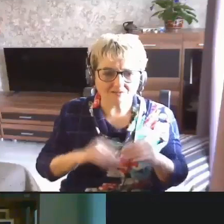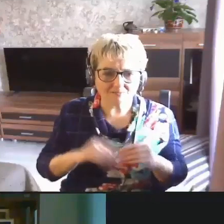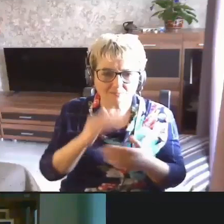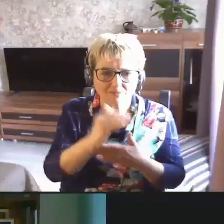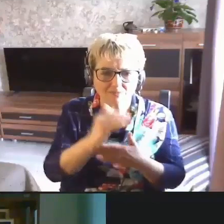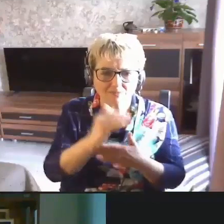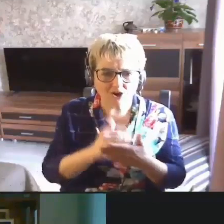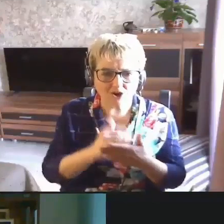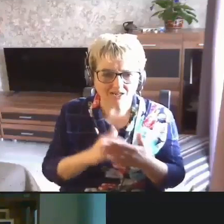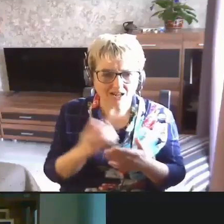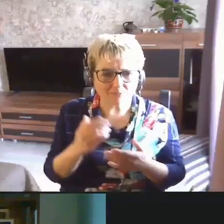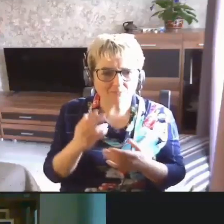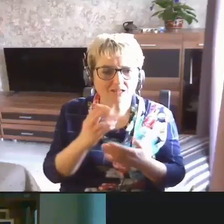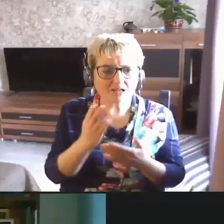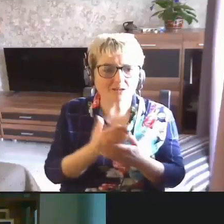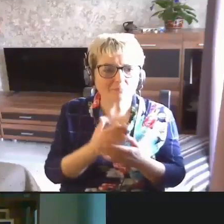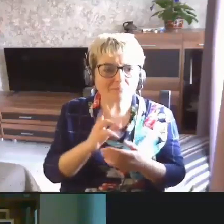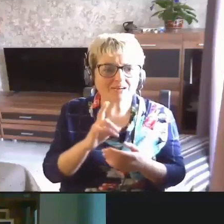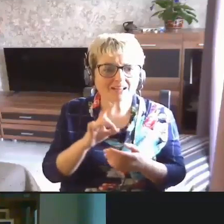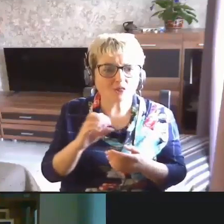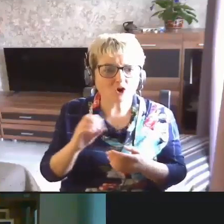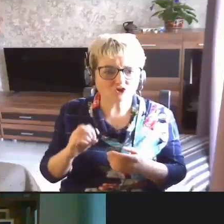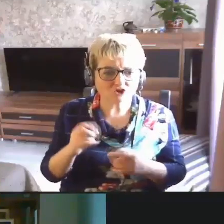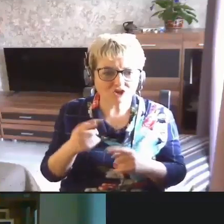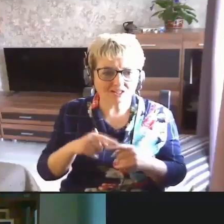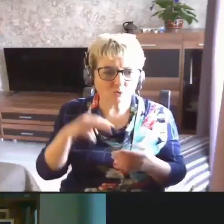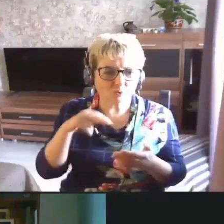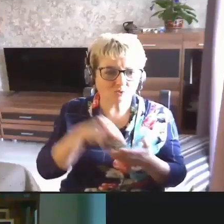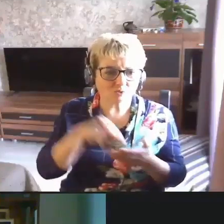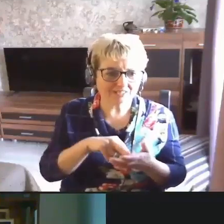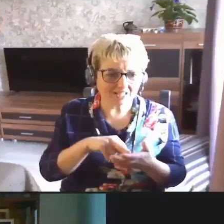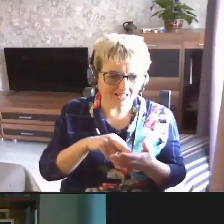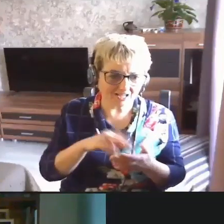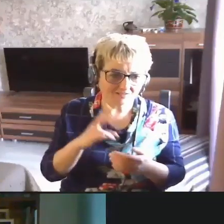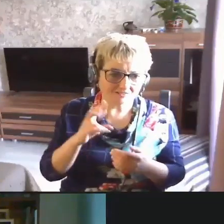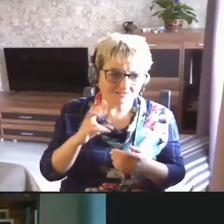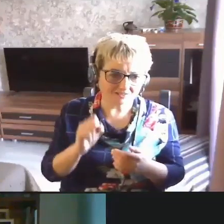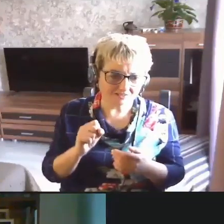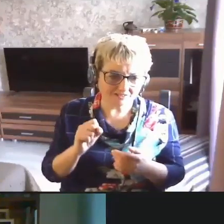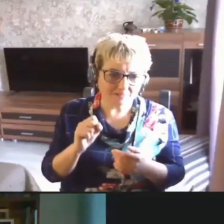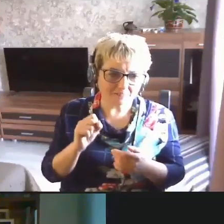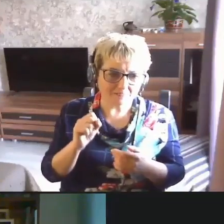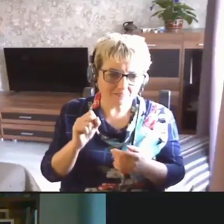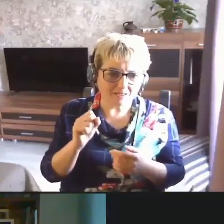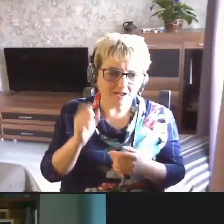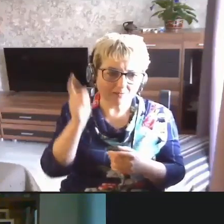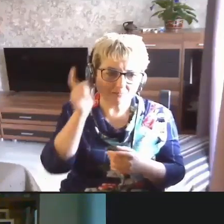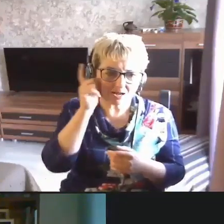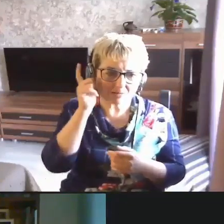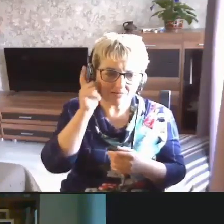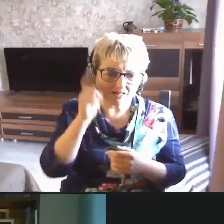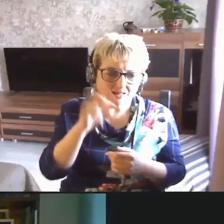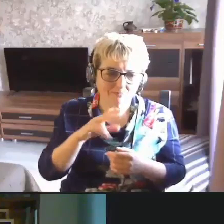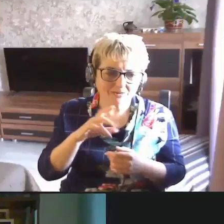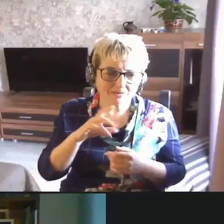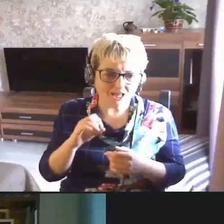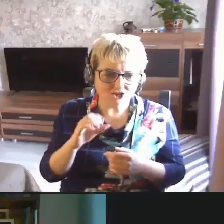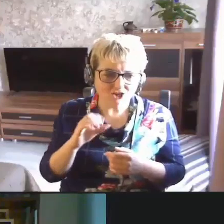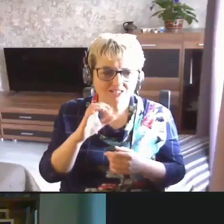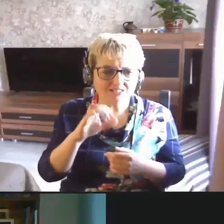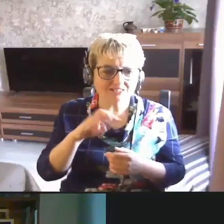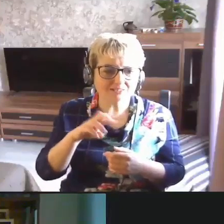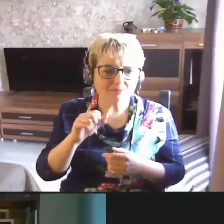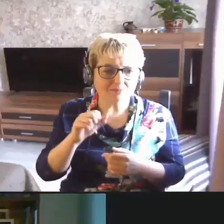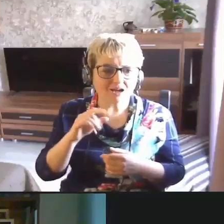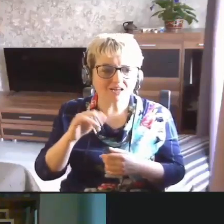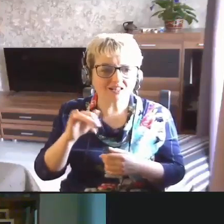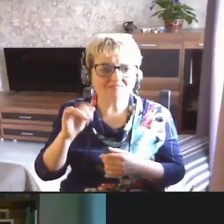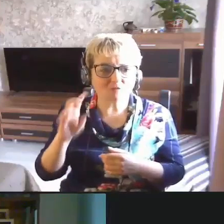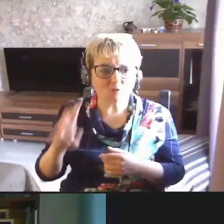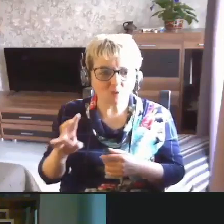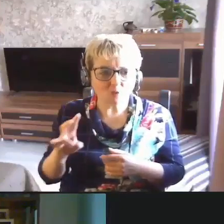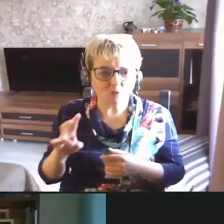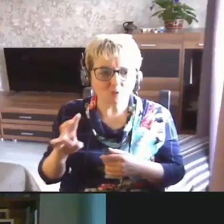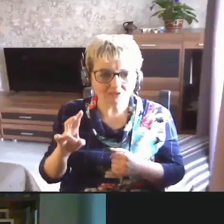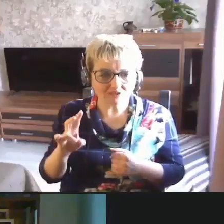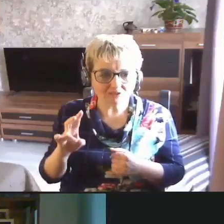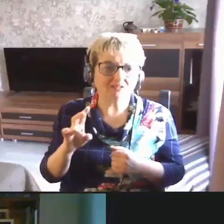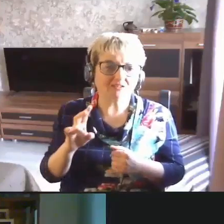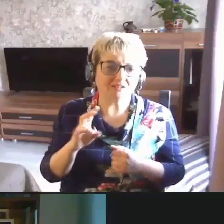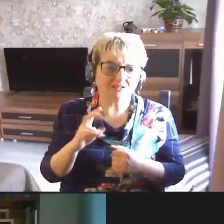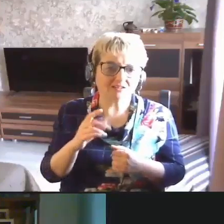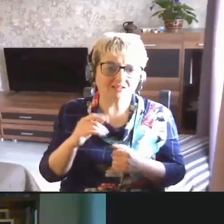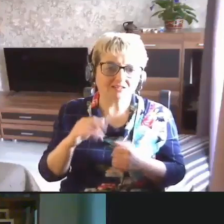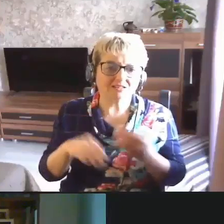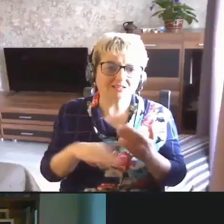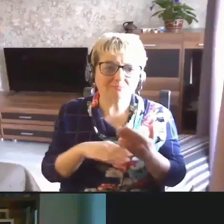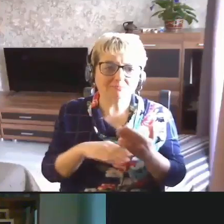программное приложение, оно устанавливается на мобильное приложение, смартфоны, и